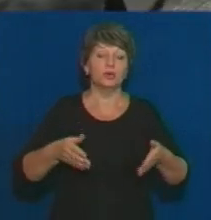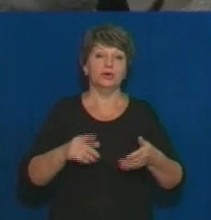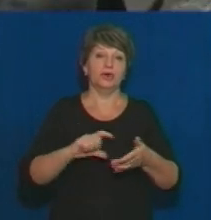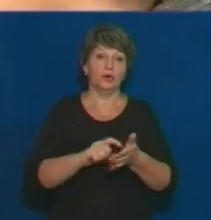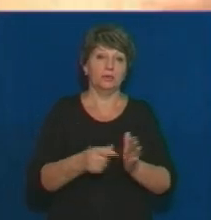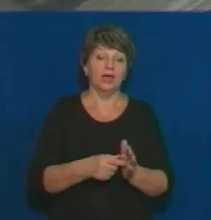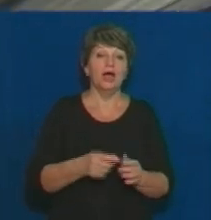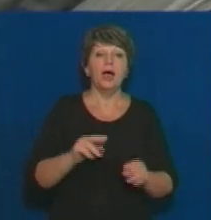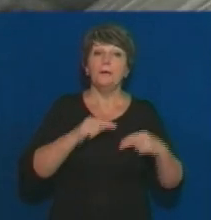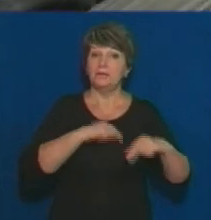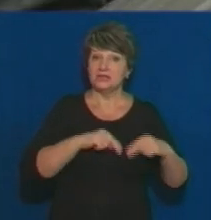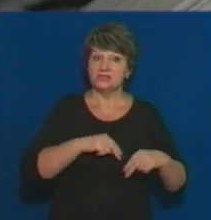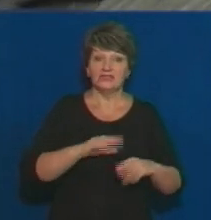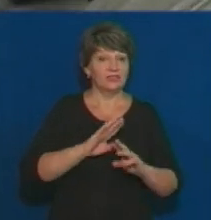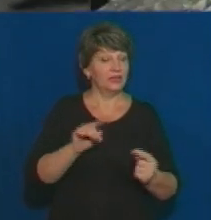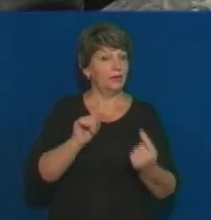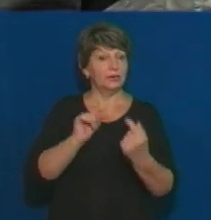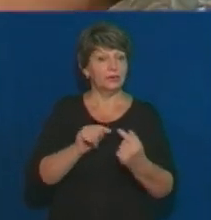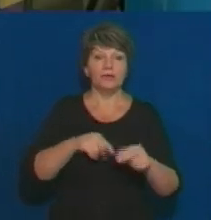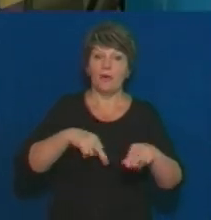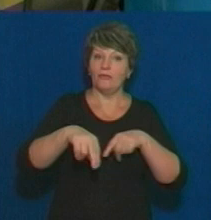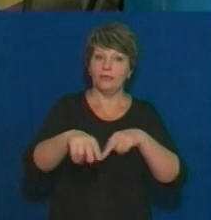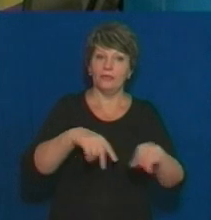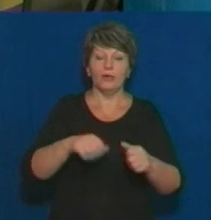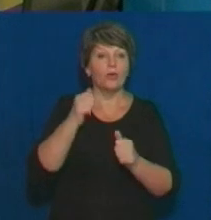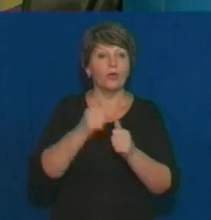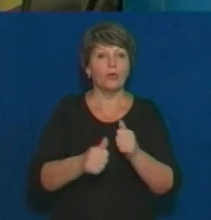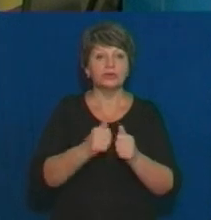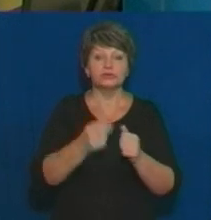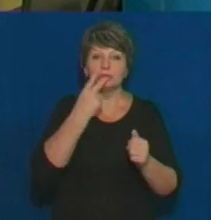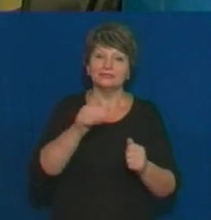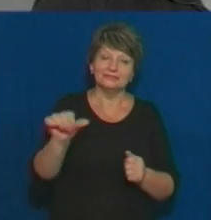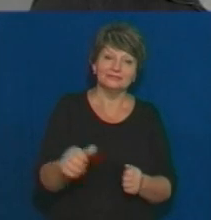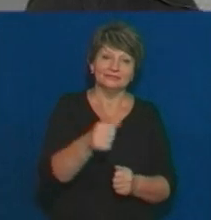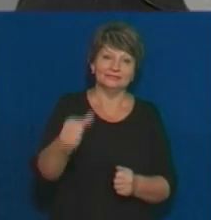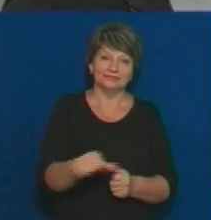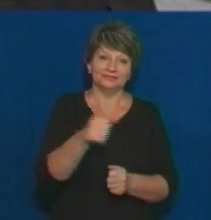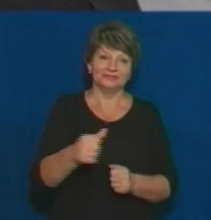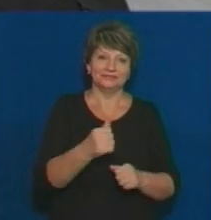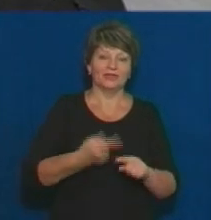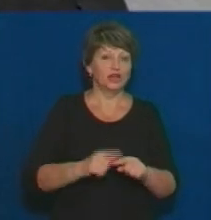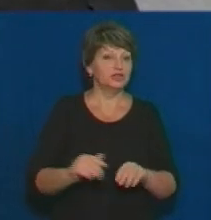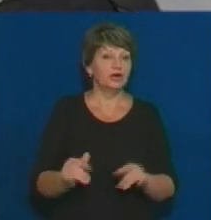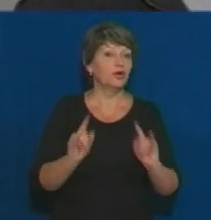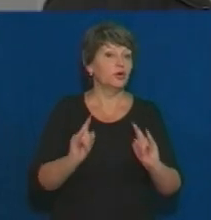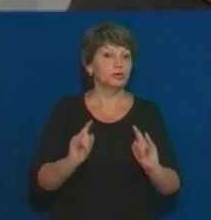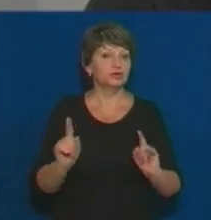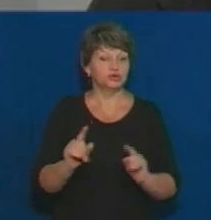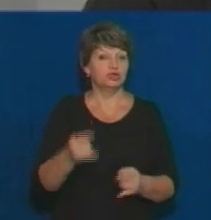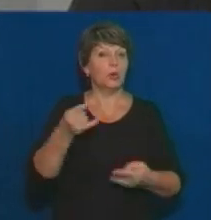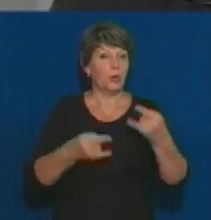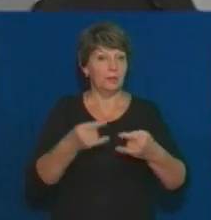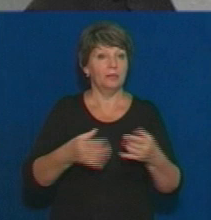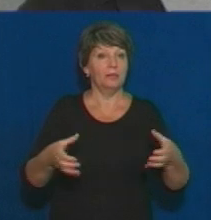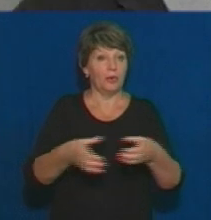тимчасової станції техобслуговування. Проходячи повз, кожен конструктора підбадьорює. Це дуже круто, що телекомпанія взяла